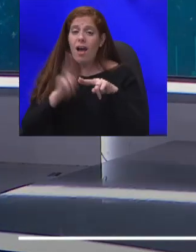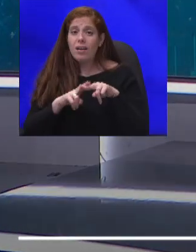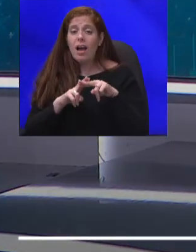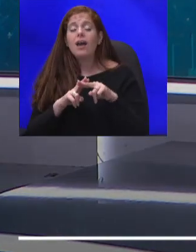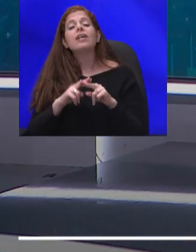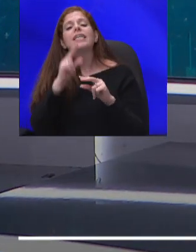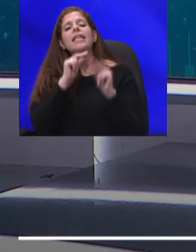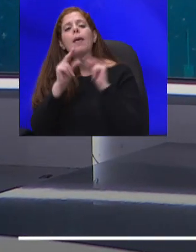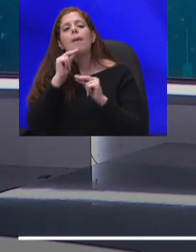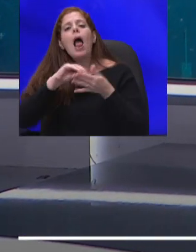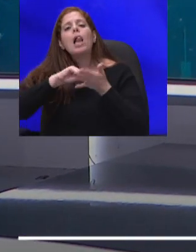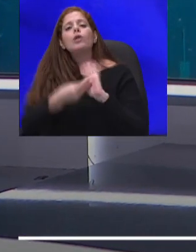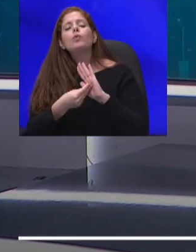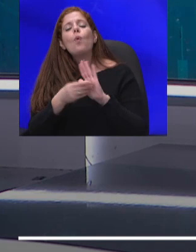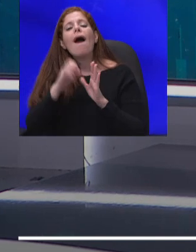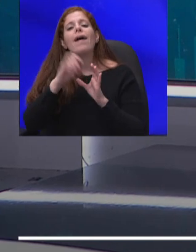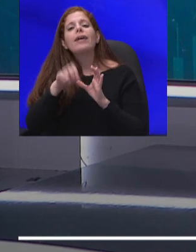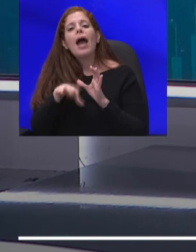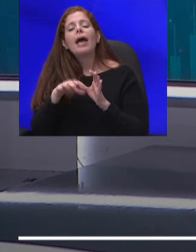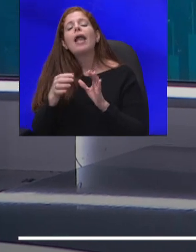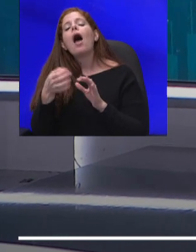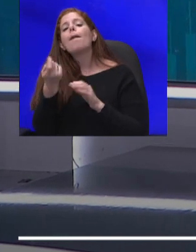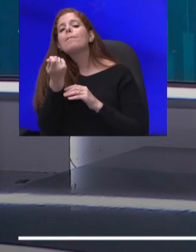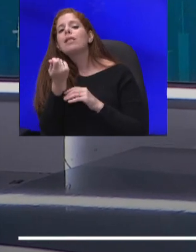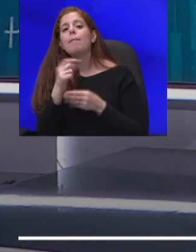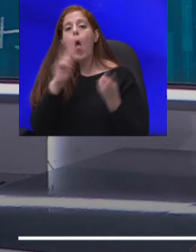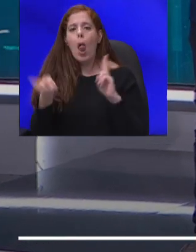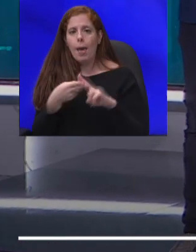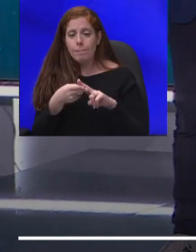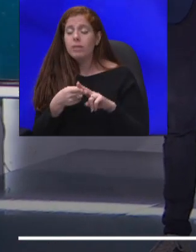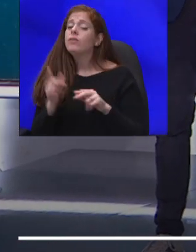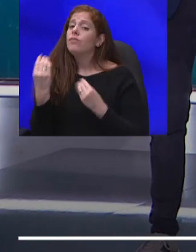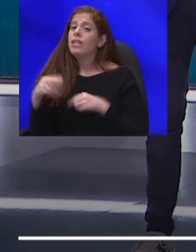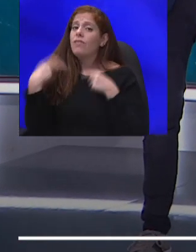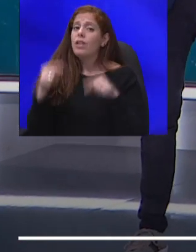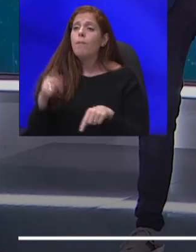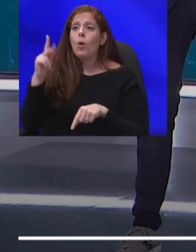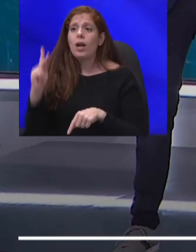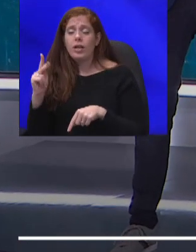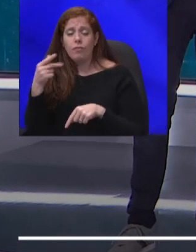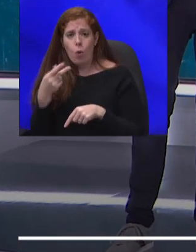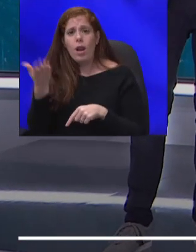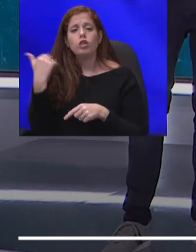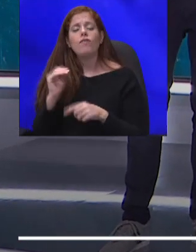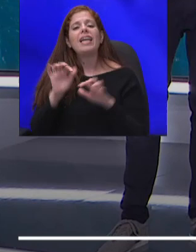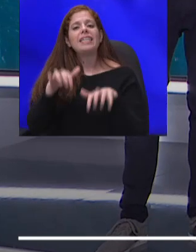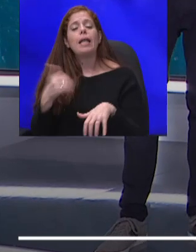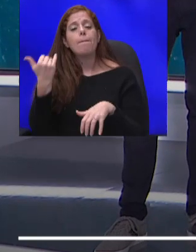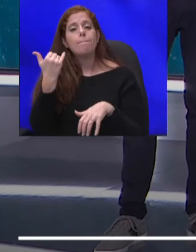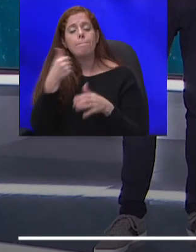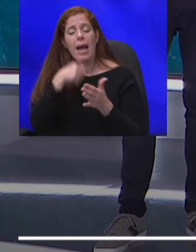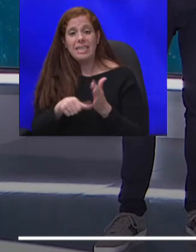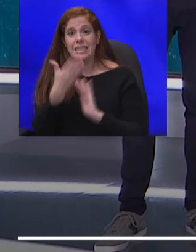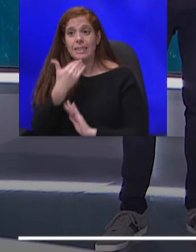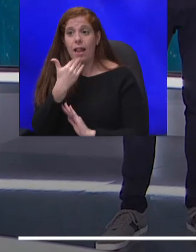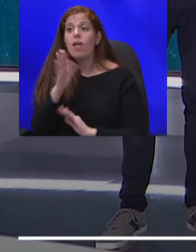המטבע העולמית, שסקר את מצבה של הכלכלה הישראלית, מיד תהיה איתנו קרנית פלוג לשעבר נגידת בנק ישראל. וגם סוני שיקה הלילה את קונסולות